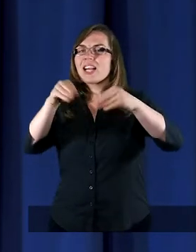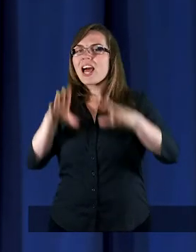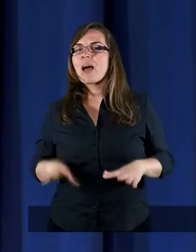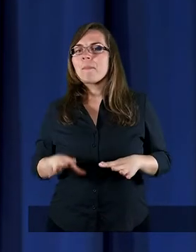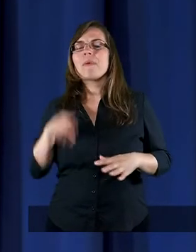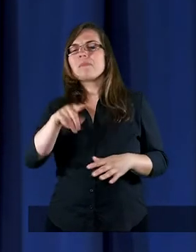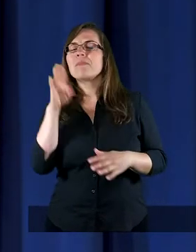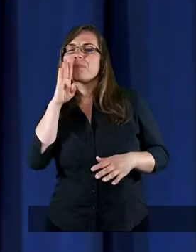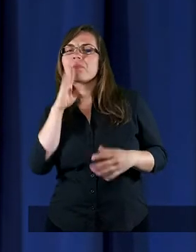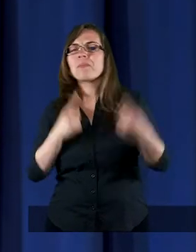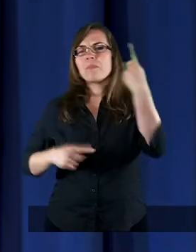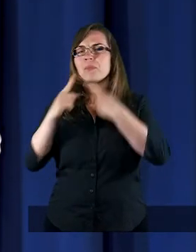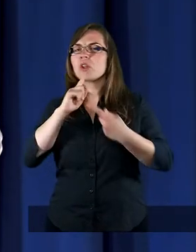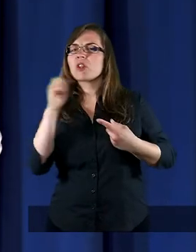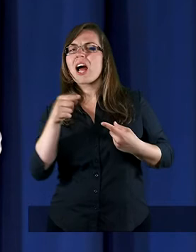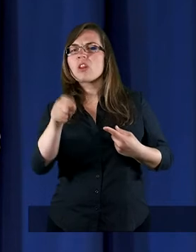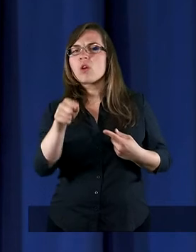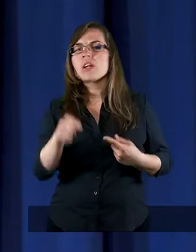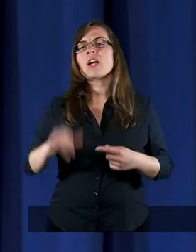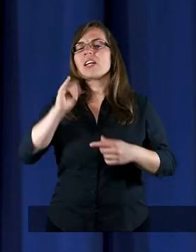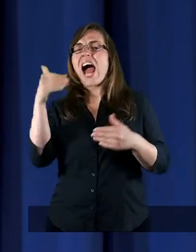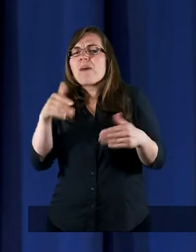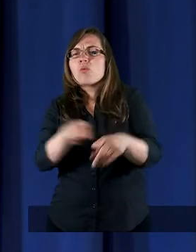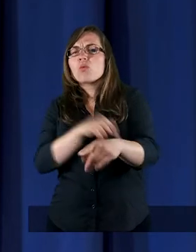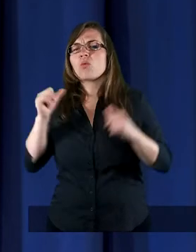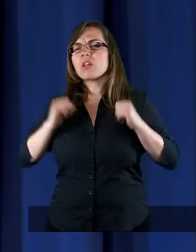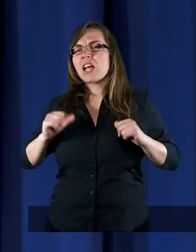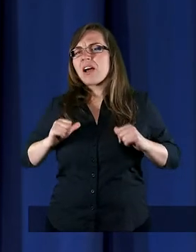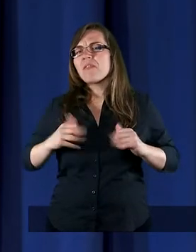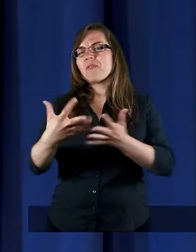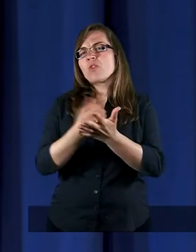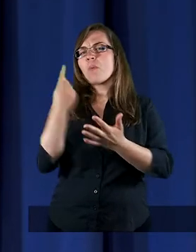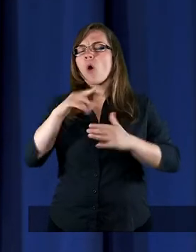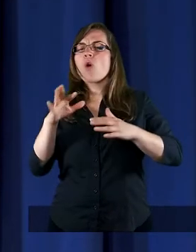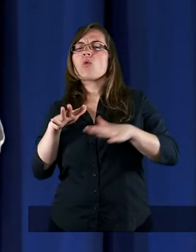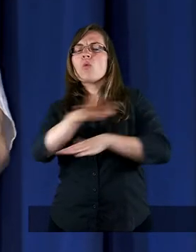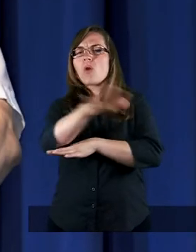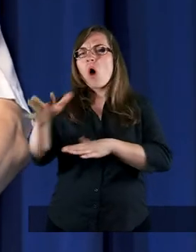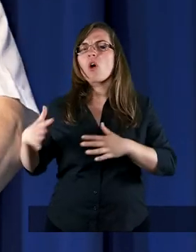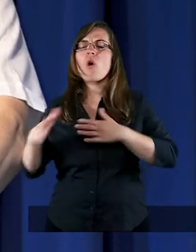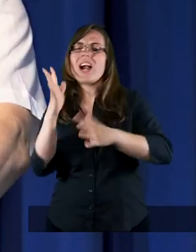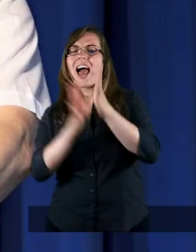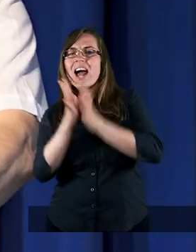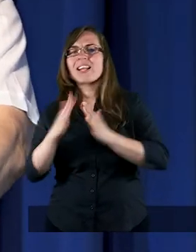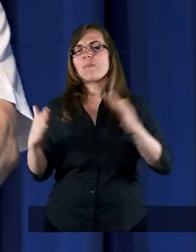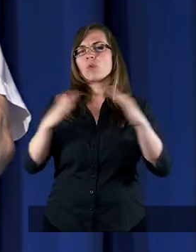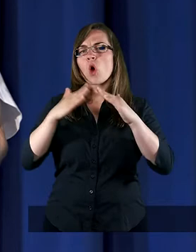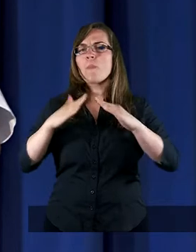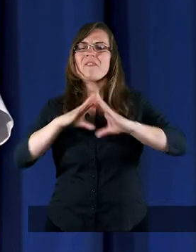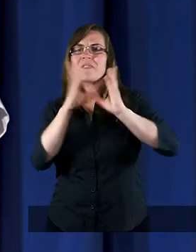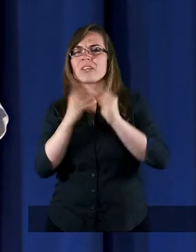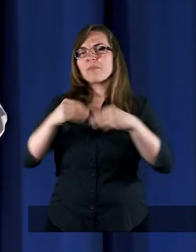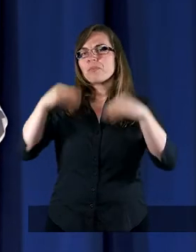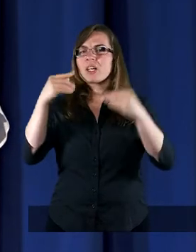swym panu myśli i rwie się do niego. Na dwóch łapach czeka. Pan dla niego podwórzem, łąką, lasem, domem, oczami za nim